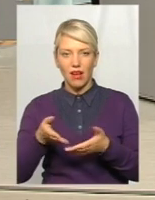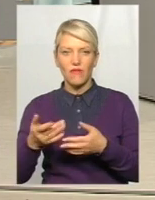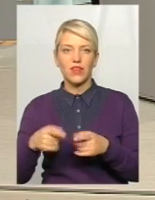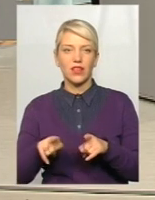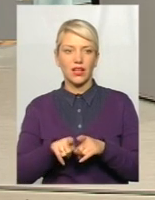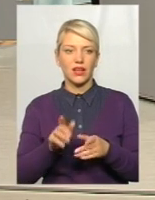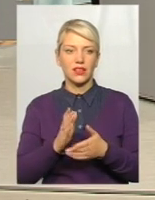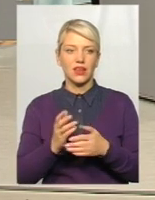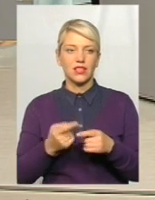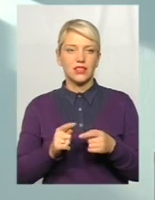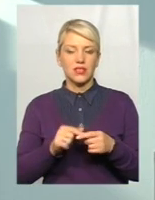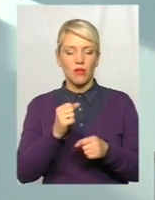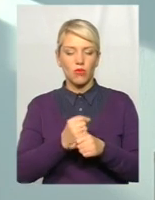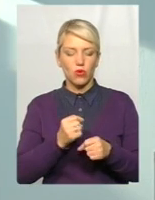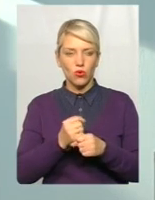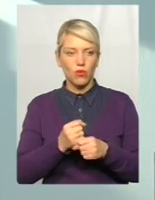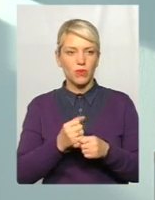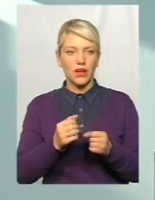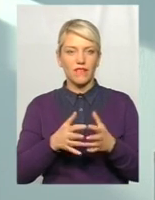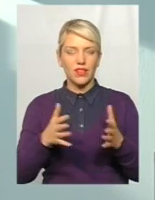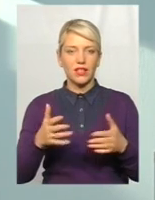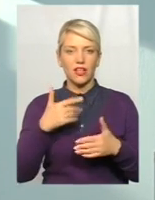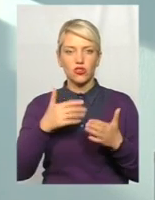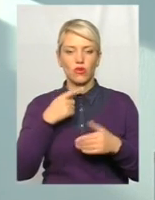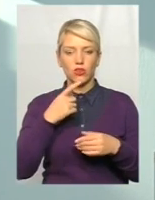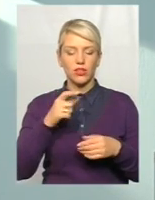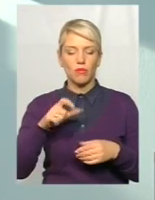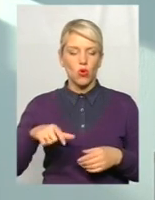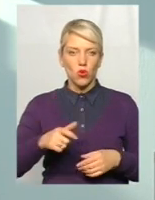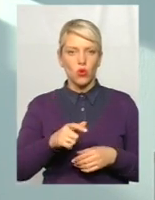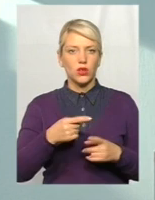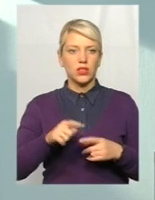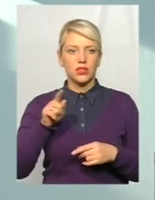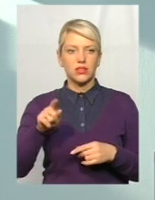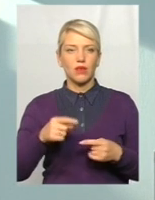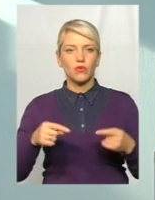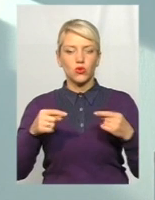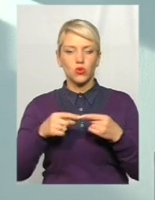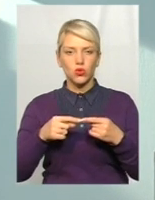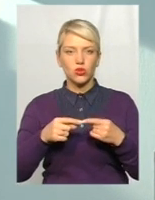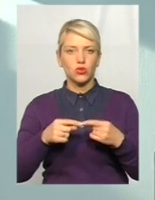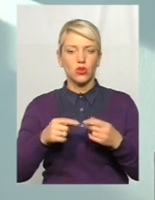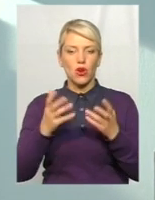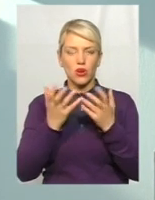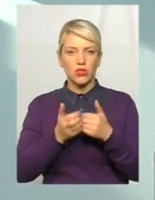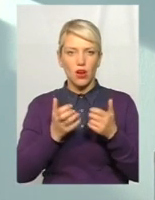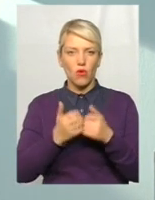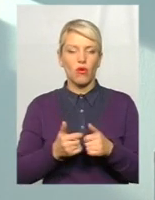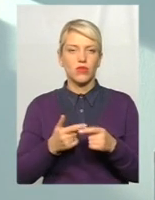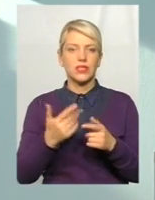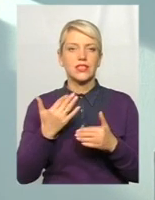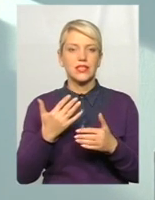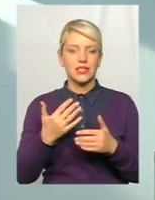Проробка дуже така глибока. Проробка, що брати автотранспорт, там проробка до того, що розраховується емотичний знос шин, витрата